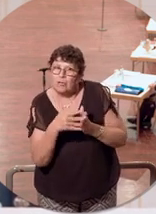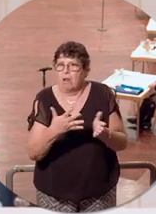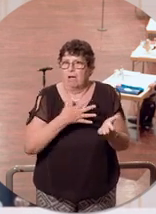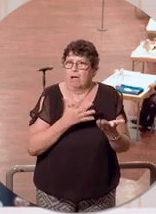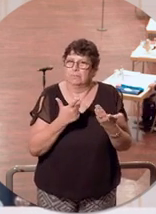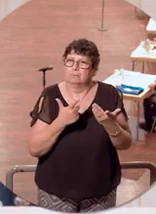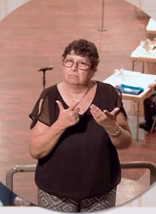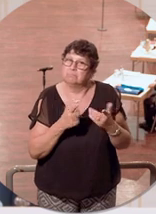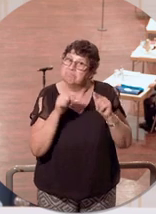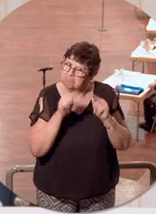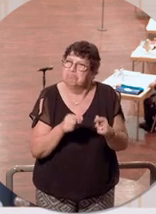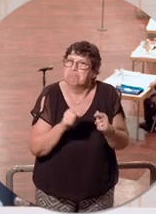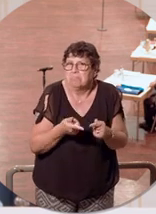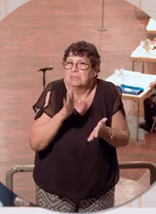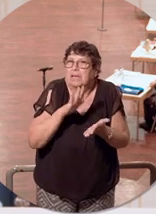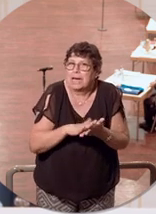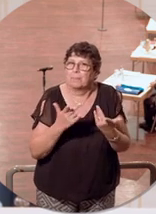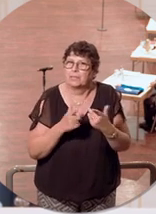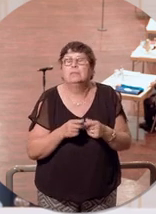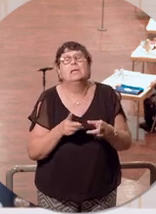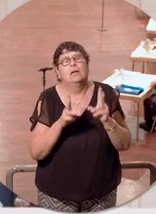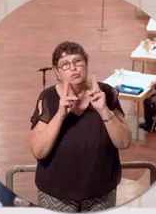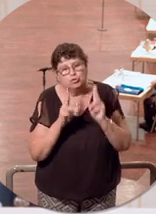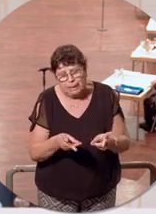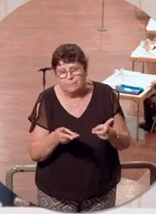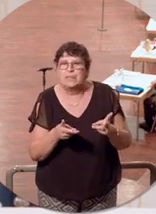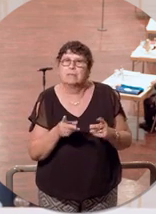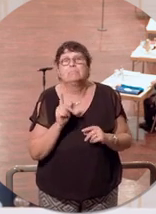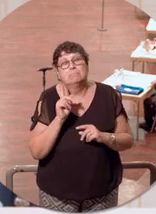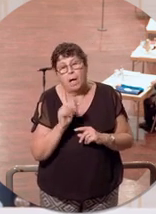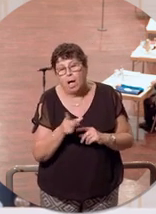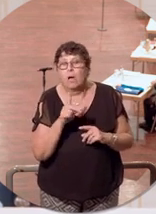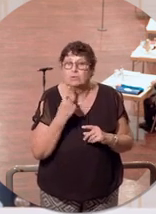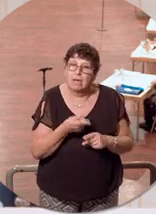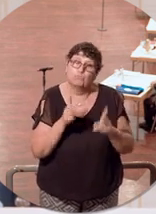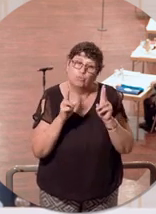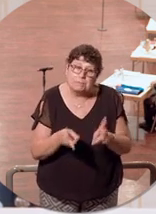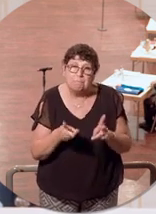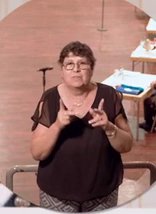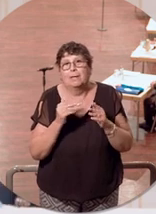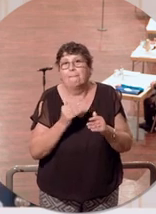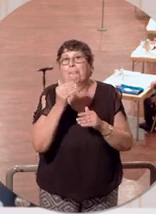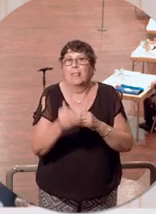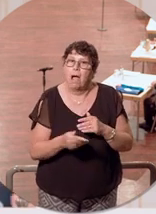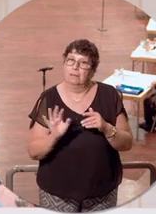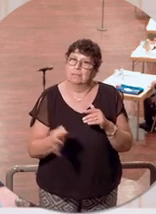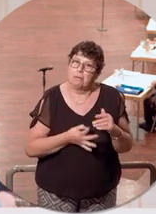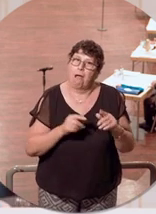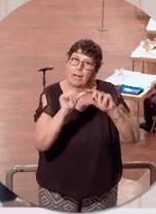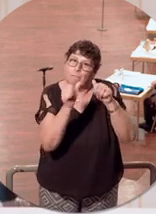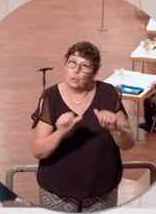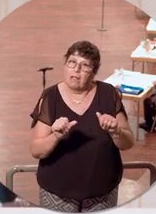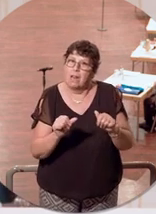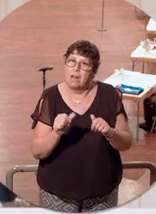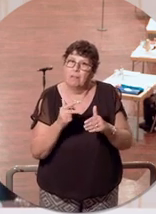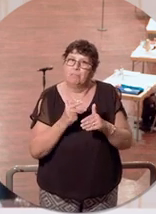Kernstrategie, sie ist aufgegangen. Zwar stimmt es, und das muss man ja dazu sagen, dass nach Inkrafttreten des Saarland-Modells die Inzidenzen